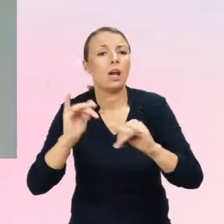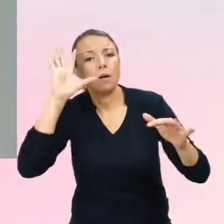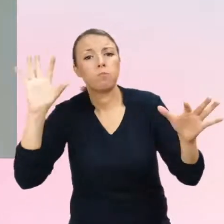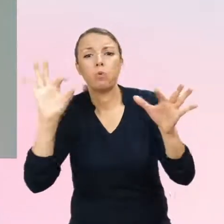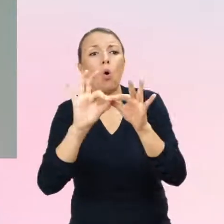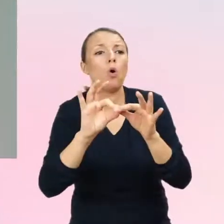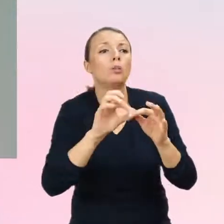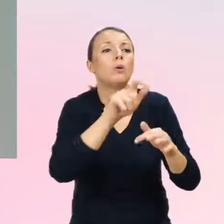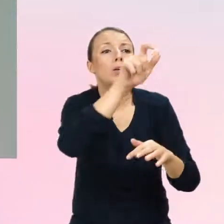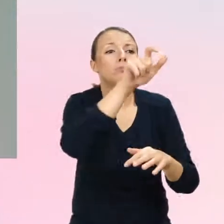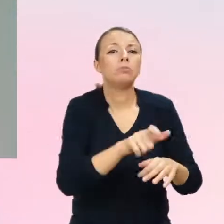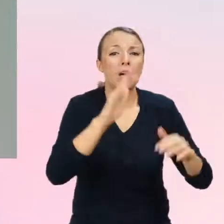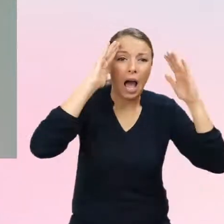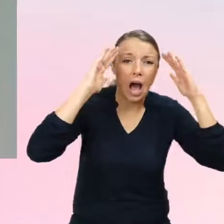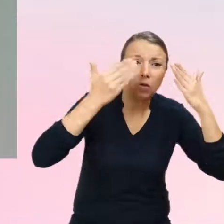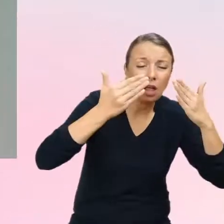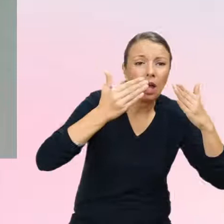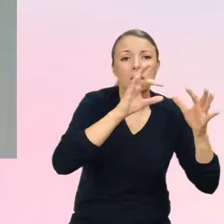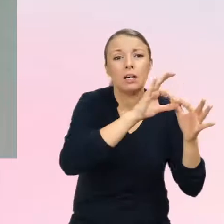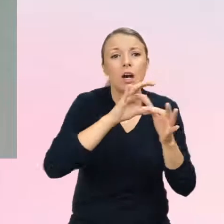z dysforią płci,